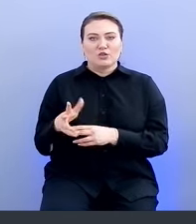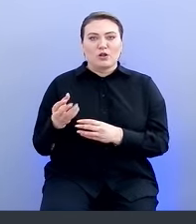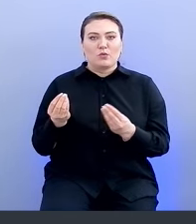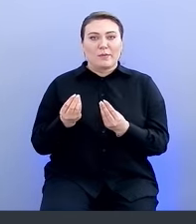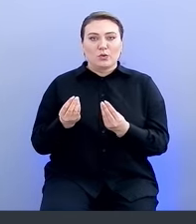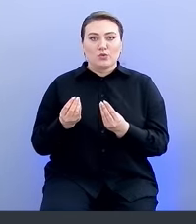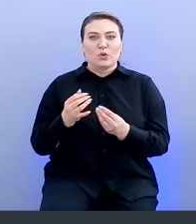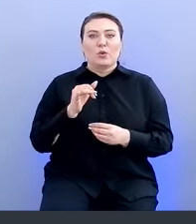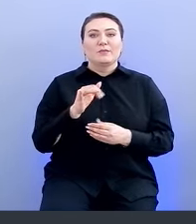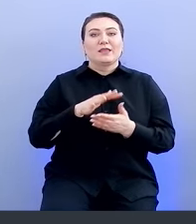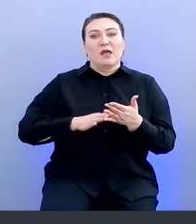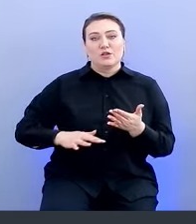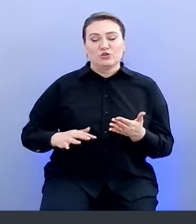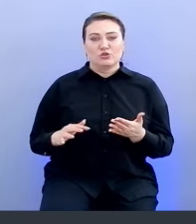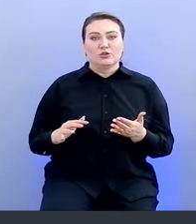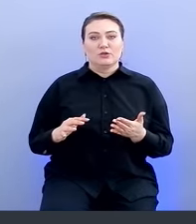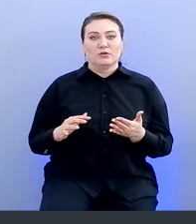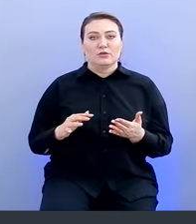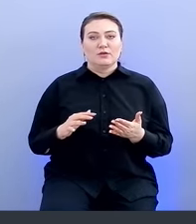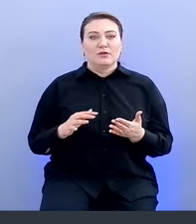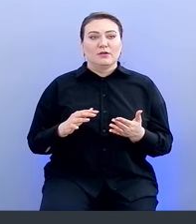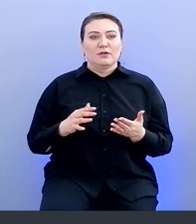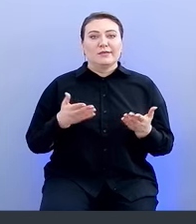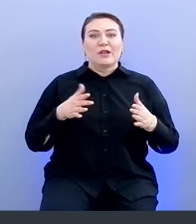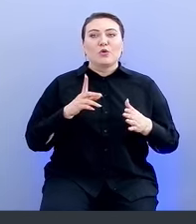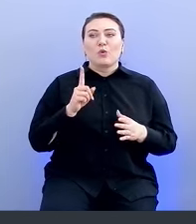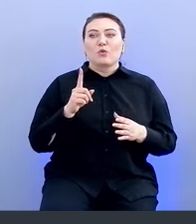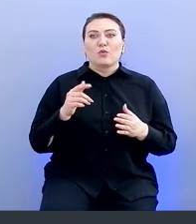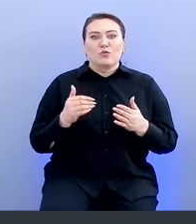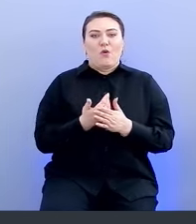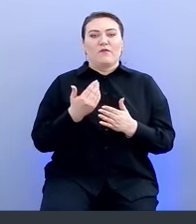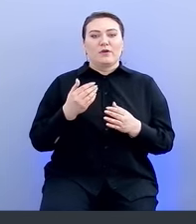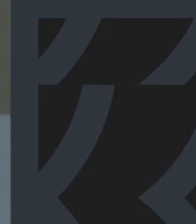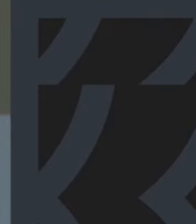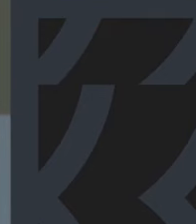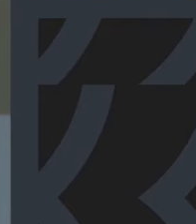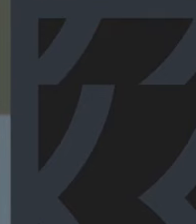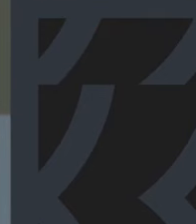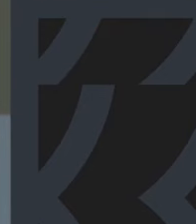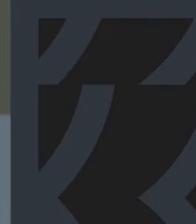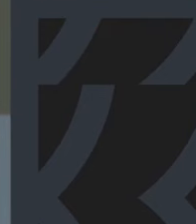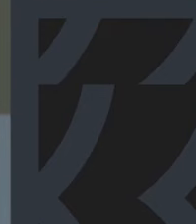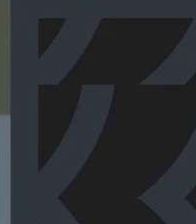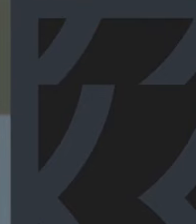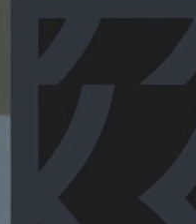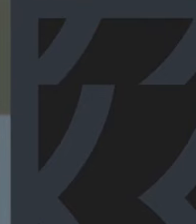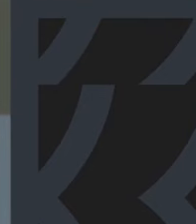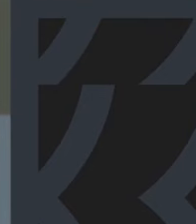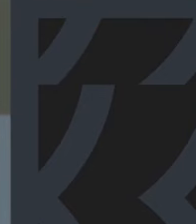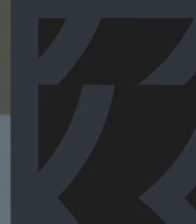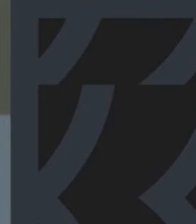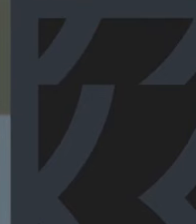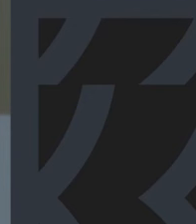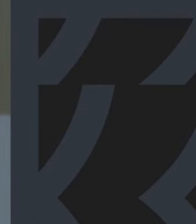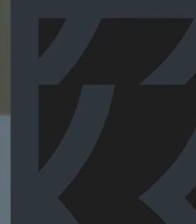продукт, у тебя дальше долетают только новые узыимости, которые создаются. А каждый раз кода добавляется мало, по 1%.